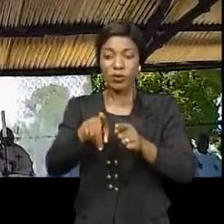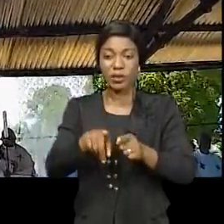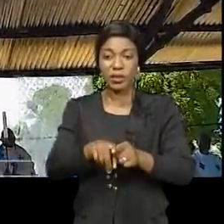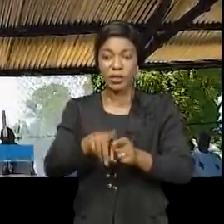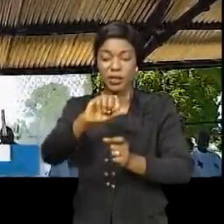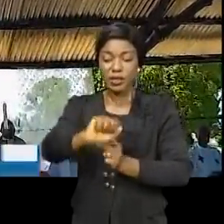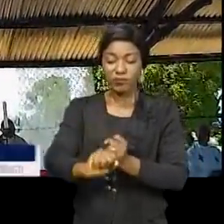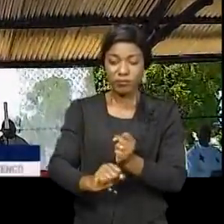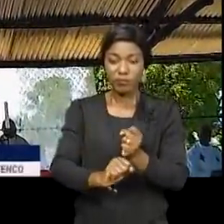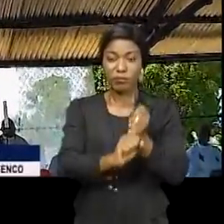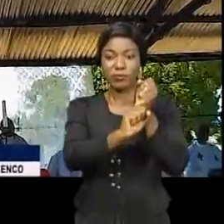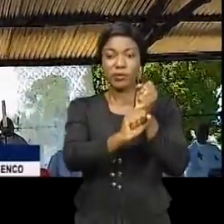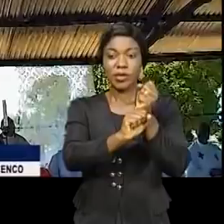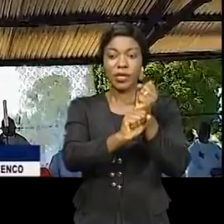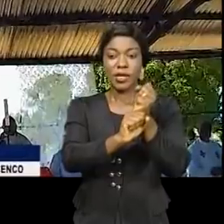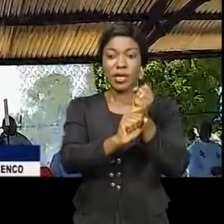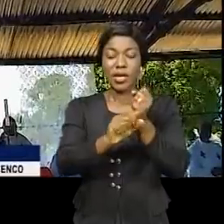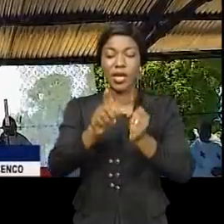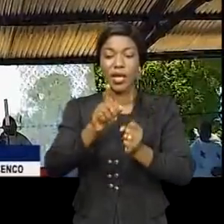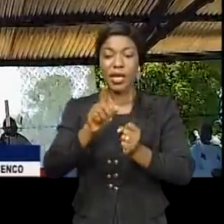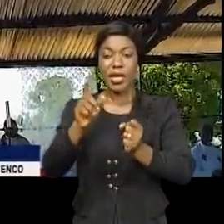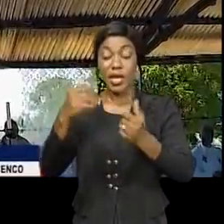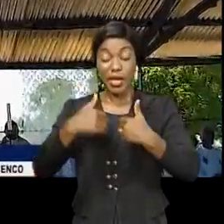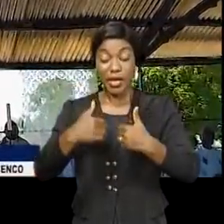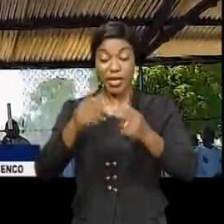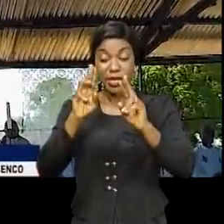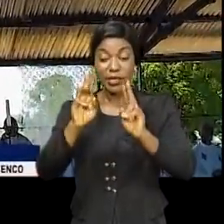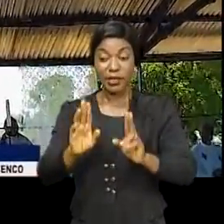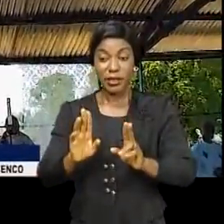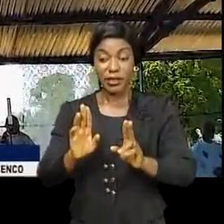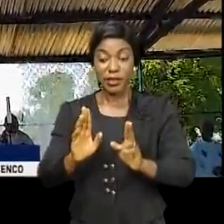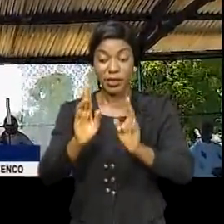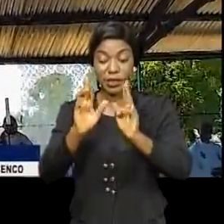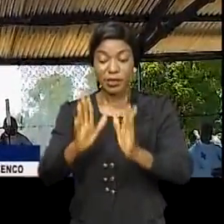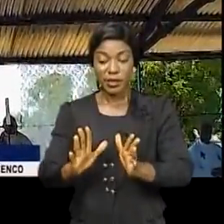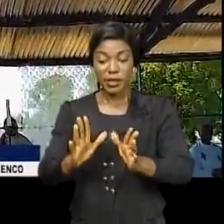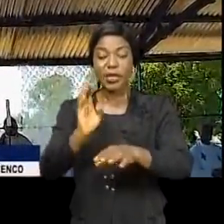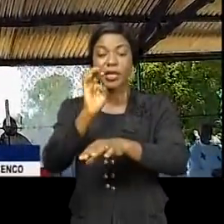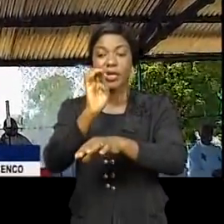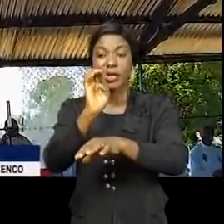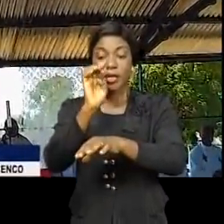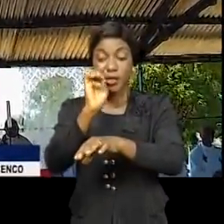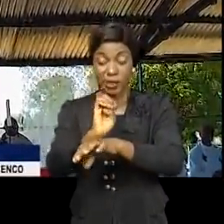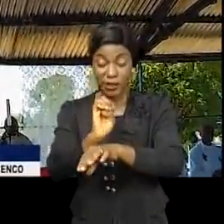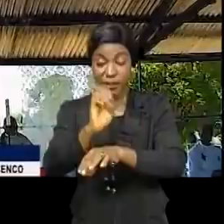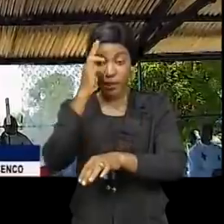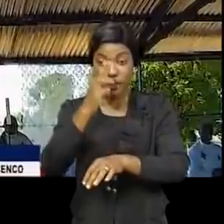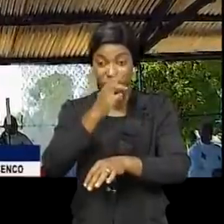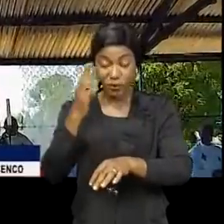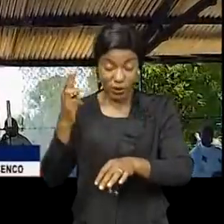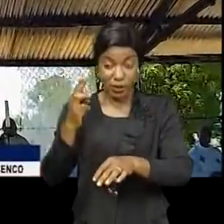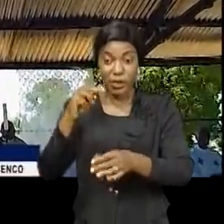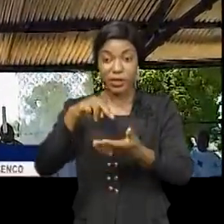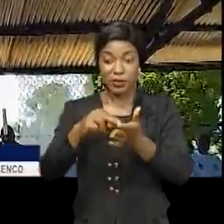soutenir. Être chrétien catholique, appartenir à cette grande église, cette église mère